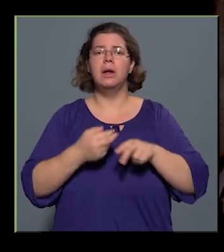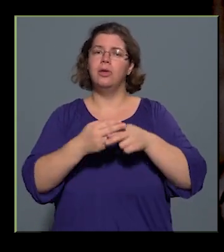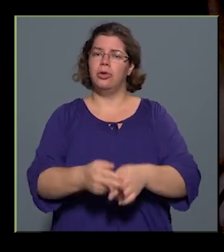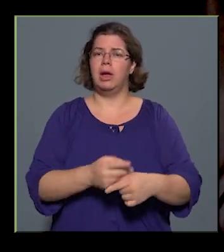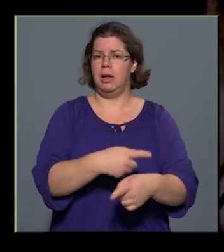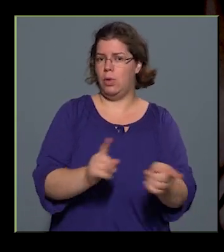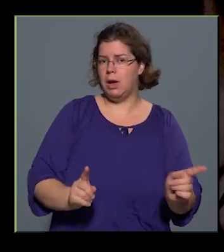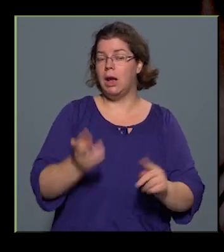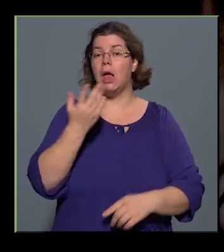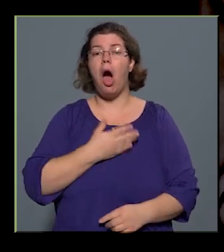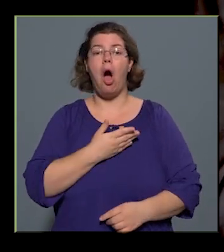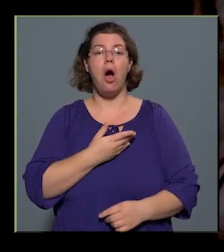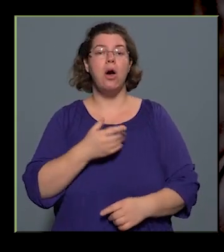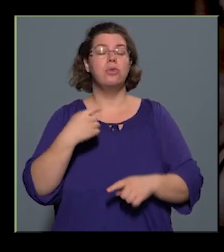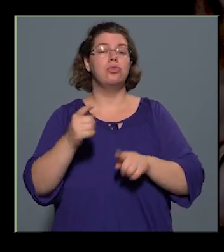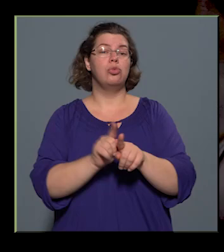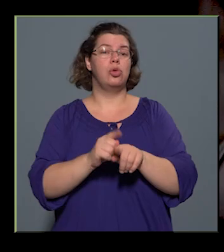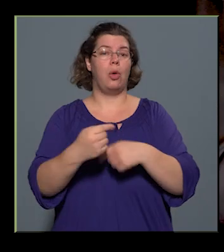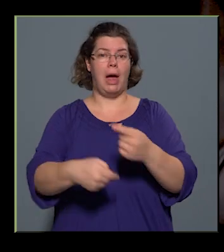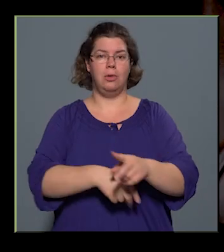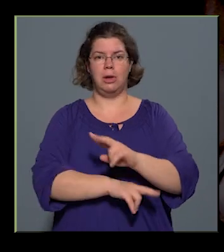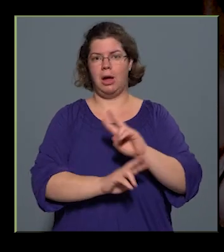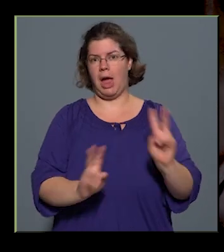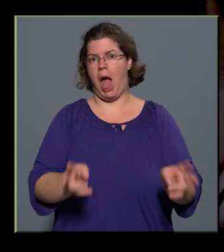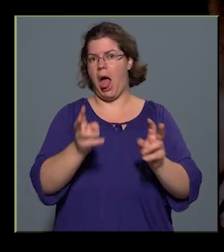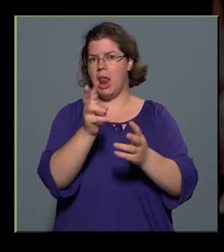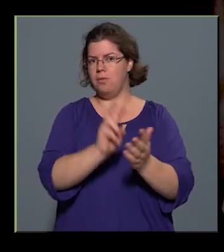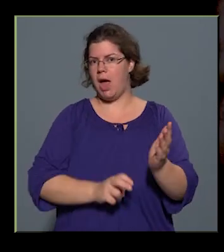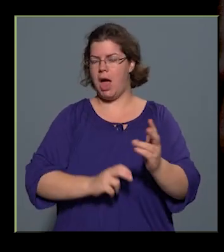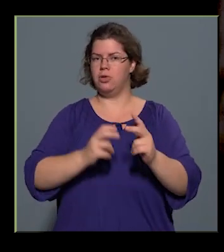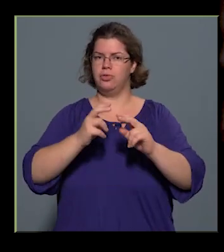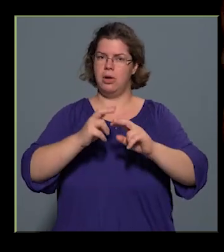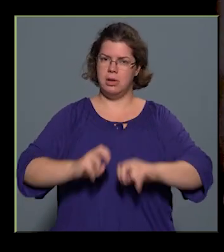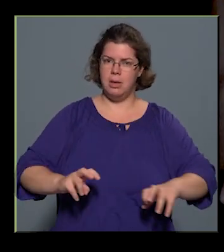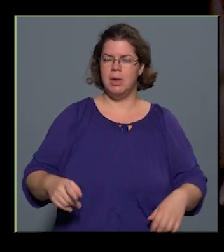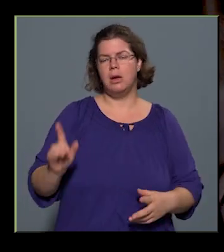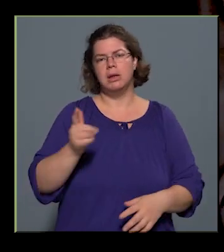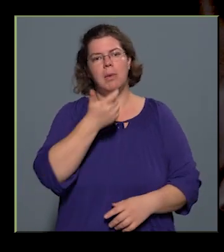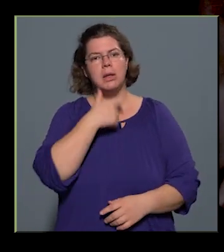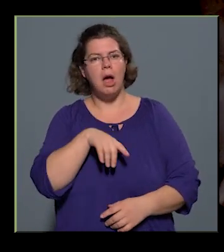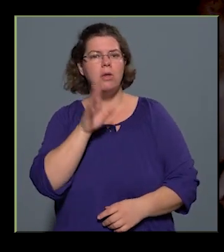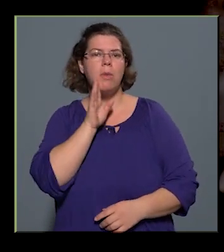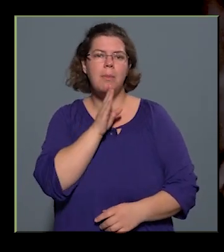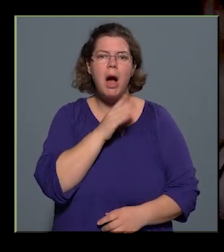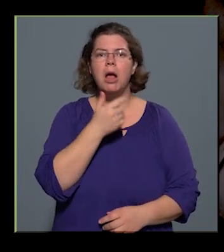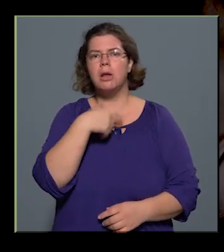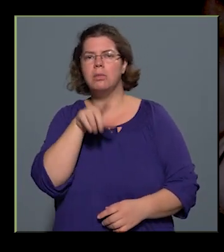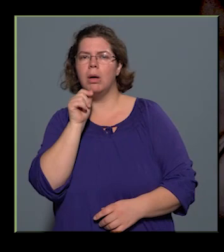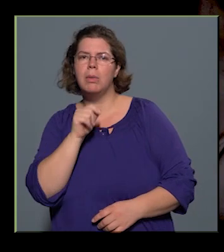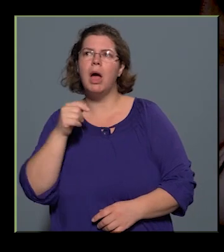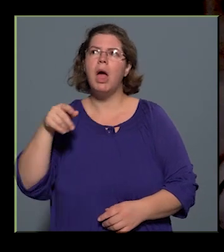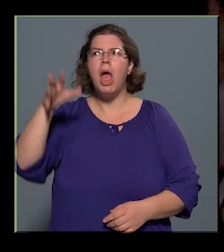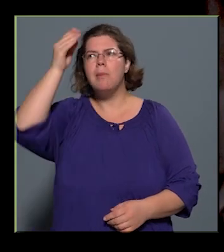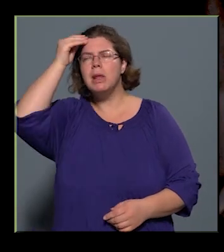abban esetleg, hogyha az unokájuknak verset kell elemezni, akkor nem a nagymama, nagypapa emlékeit hívjuk elő, hogy mit is